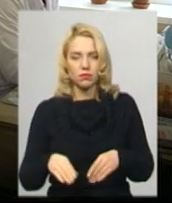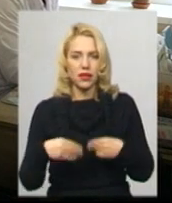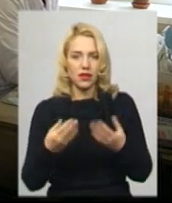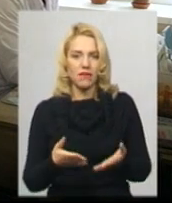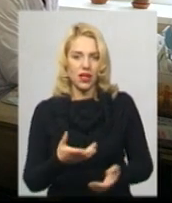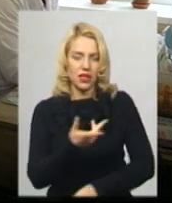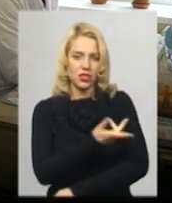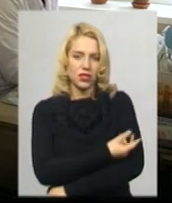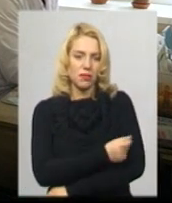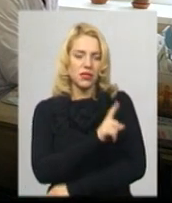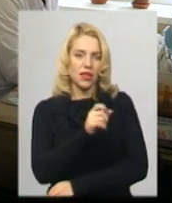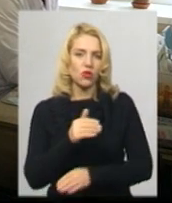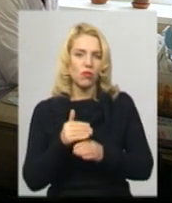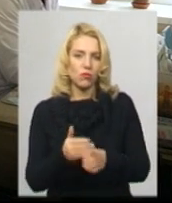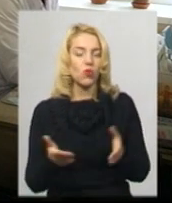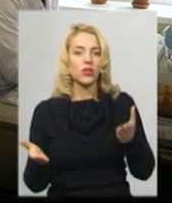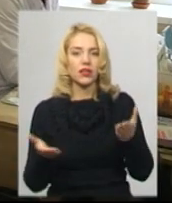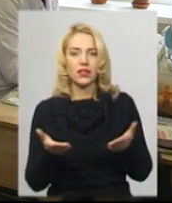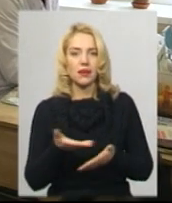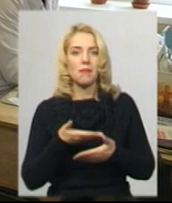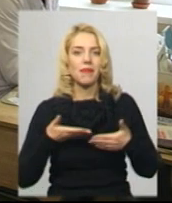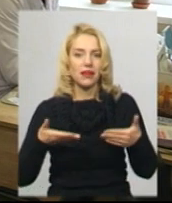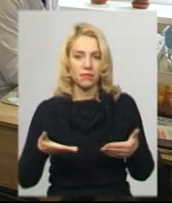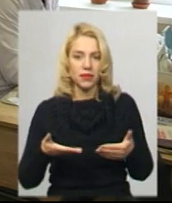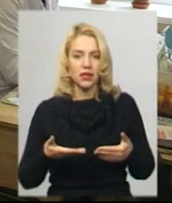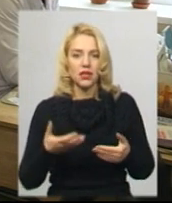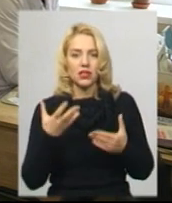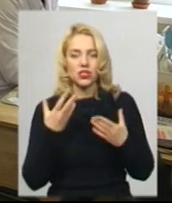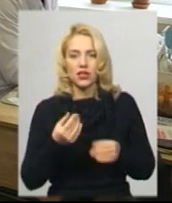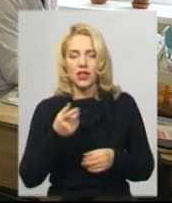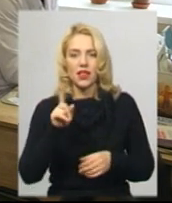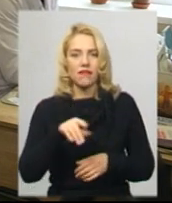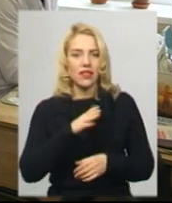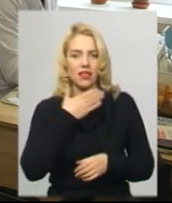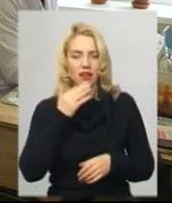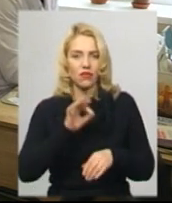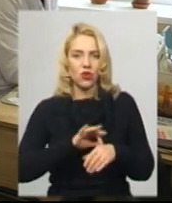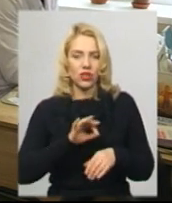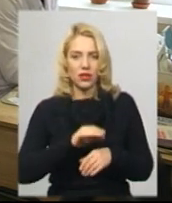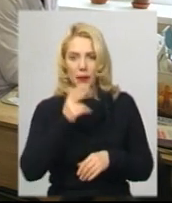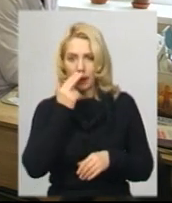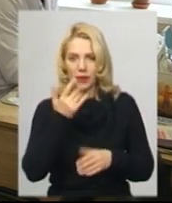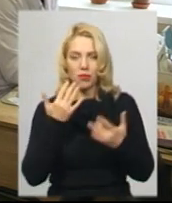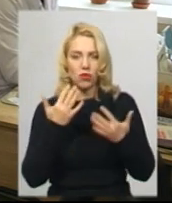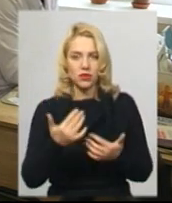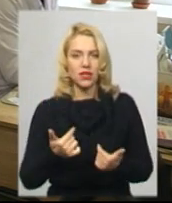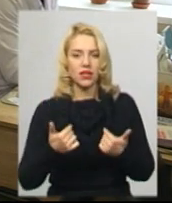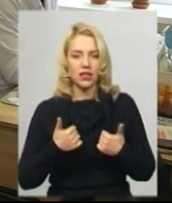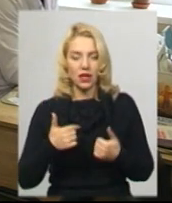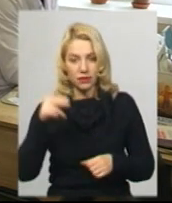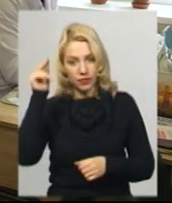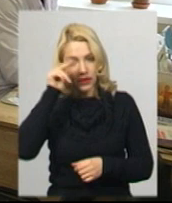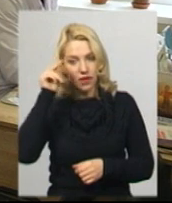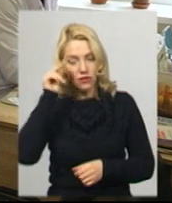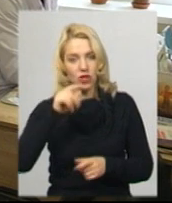за допомогою яких ми ще навіть не хворіли грипом. Оскільки я навіть навчаюся